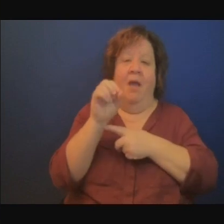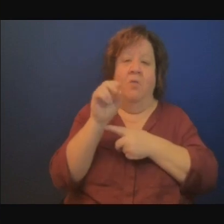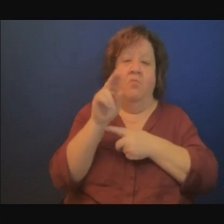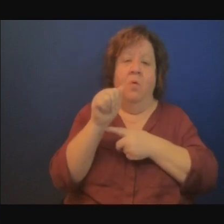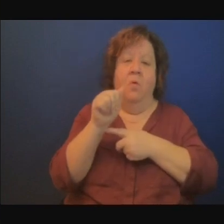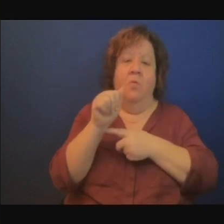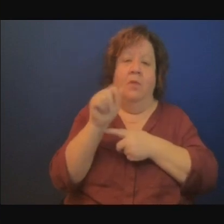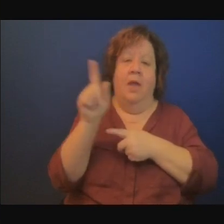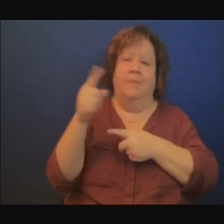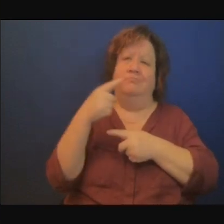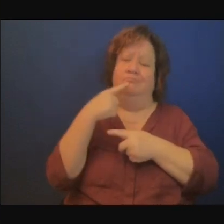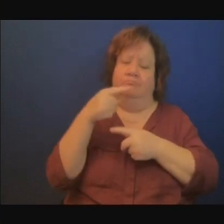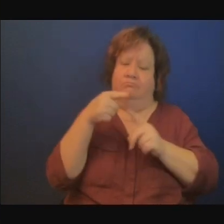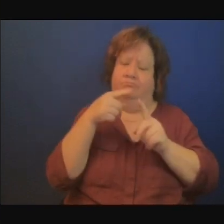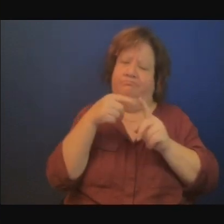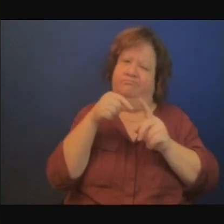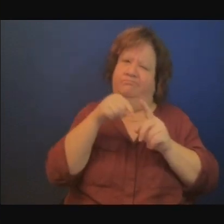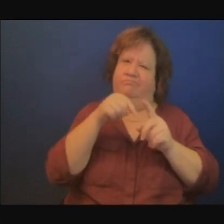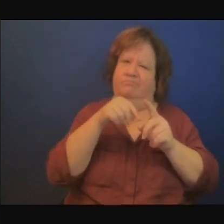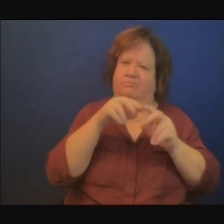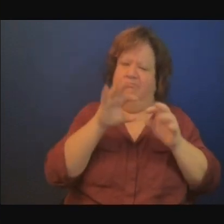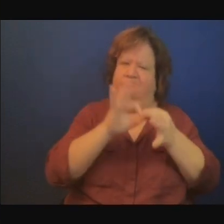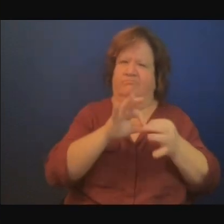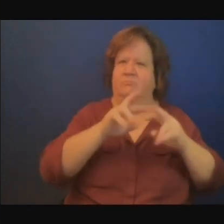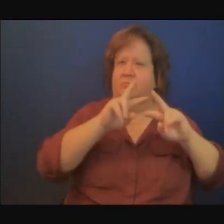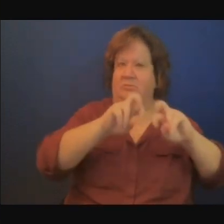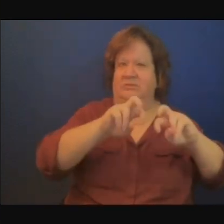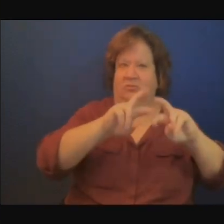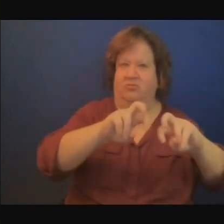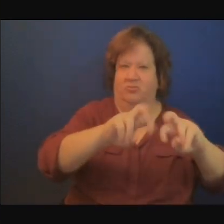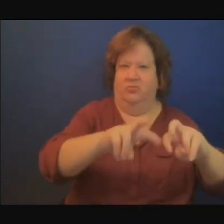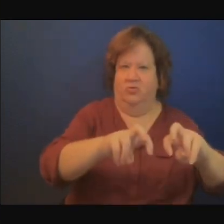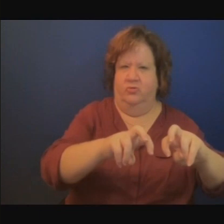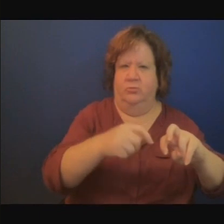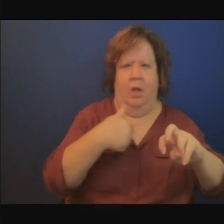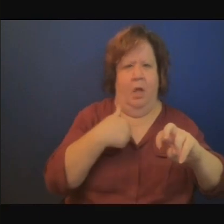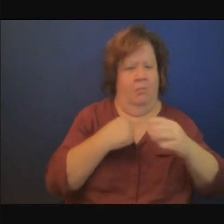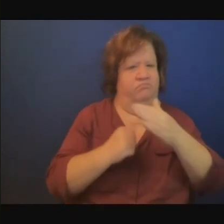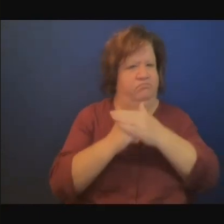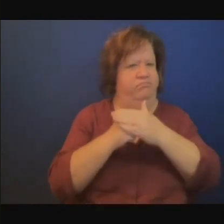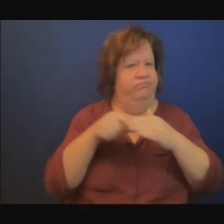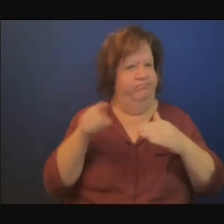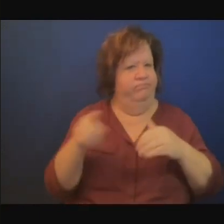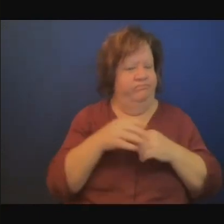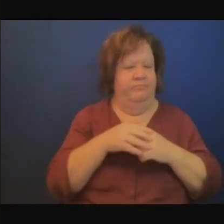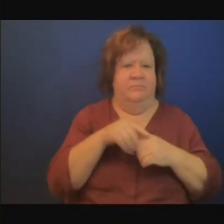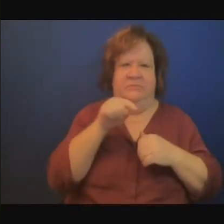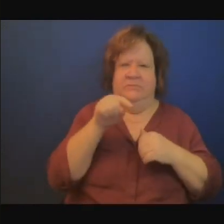'exemple des énergies renouvelables on ne connaît que les panneaux photovoltaïques classiques depuis leur